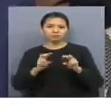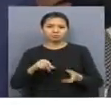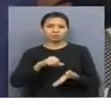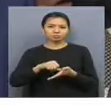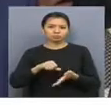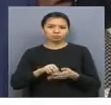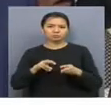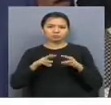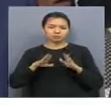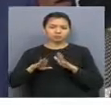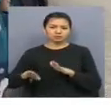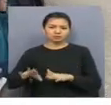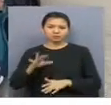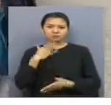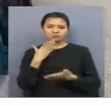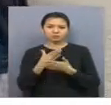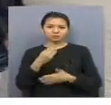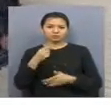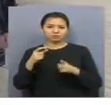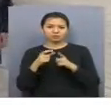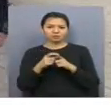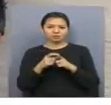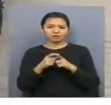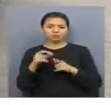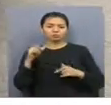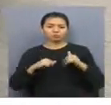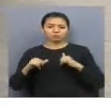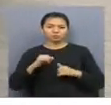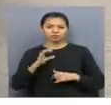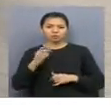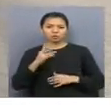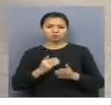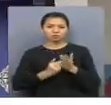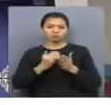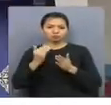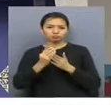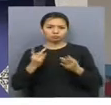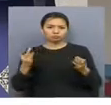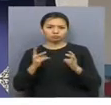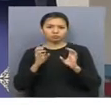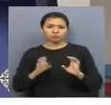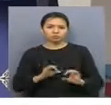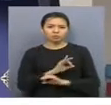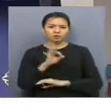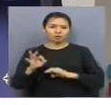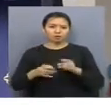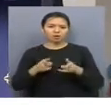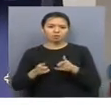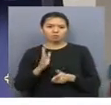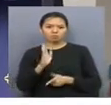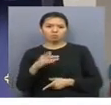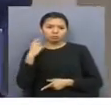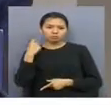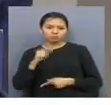вецепремер Берлибек Сапарбаев өз сөзінде елбасының тапсырмасы мен педагогтардың статусын көтеруге бағытталған зан жоға сәзірленді. Президент